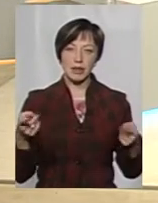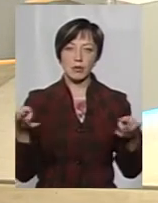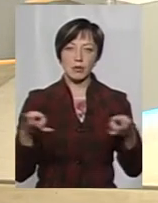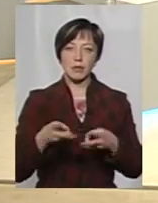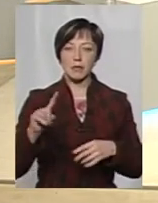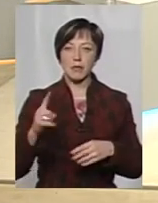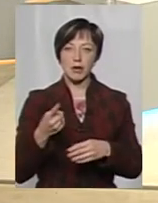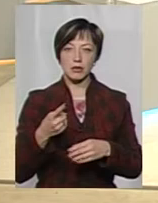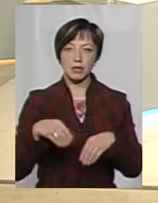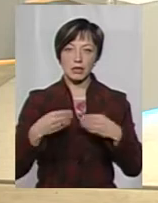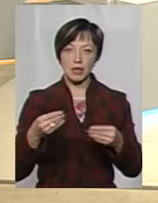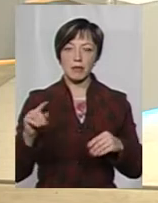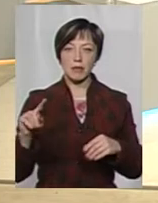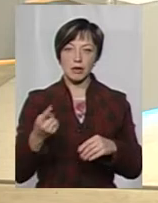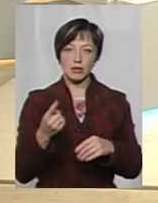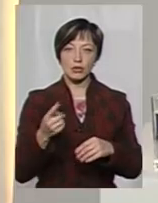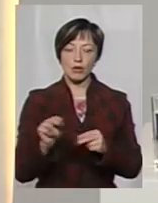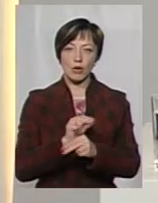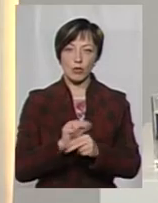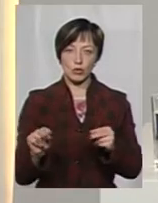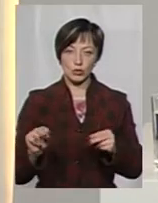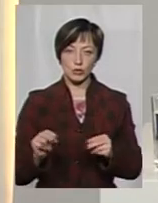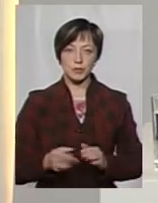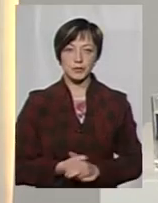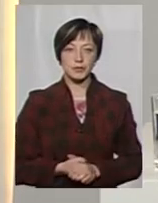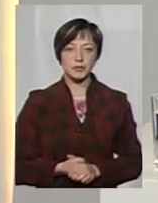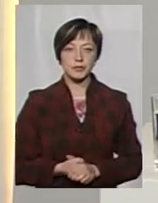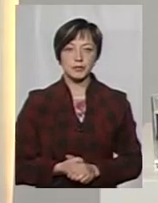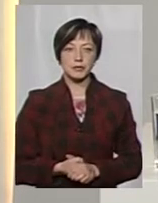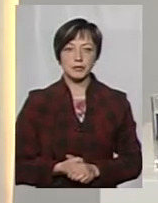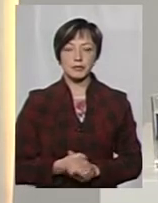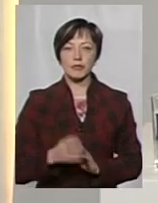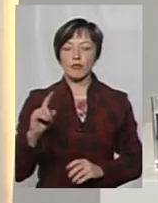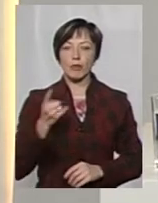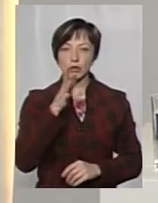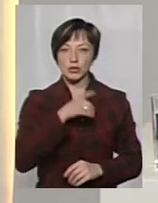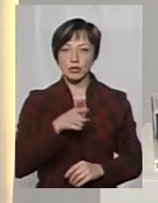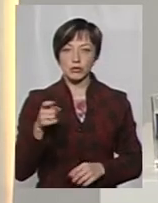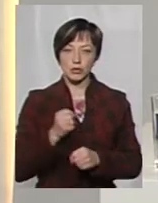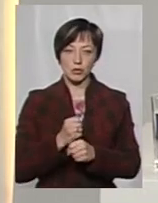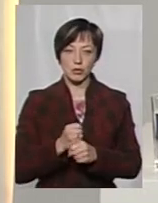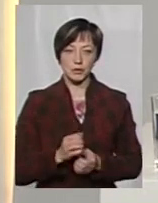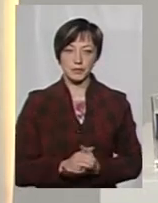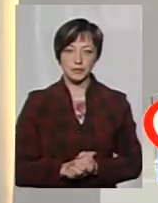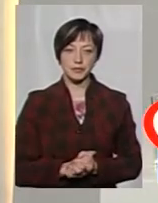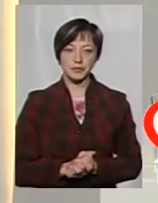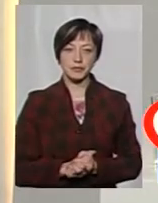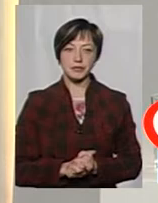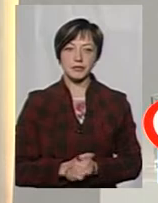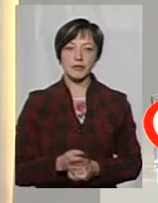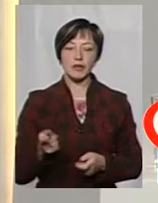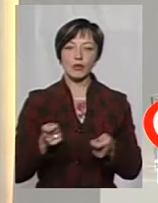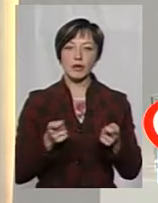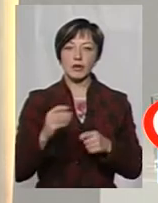першої ремонту в перший час роботи. В управлінні житлово